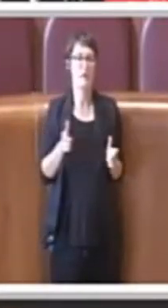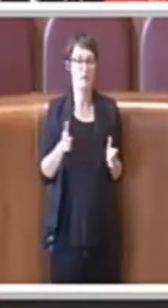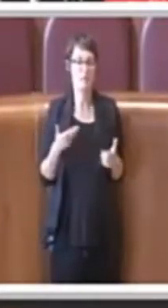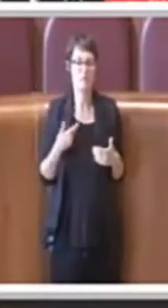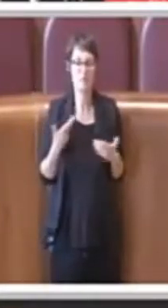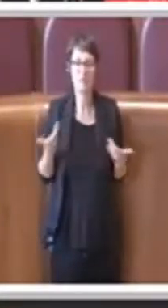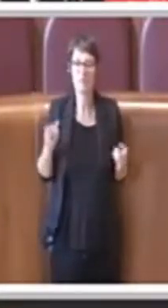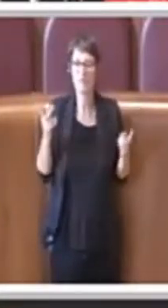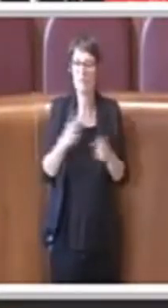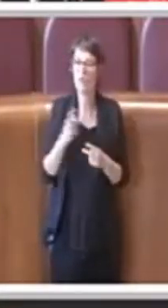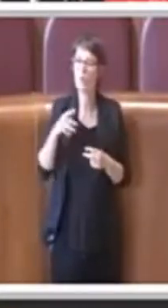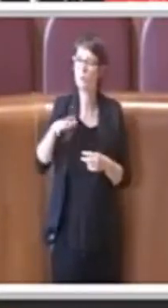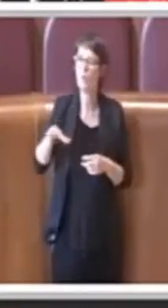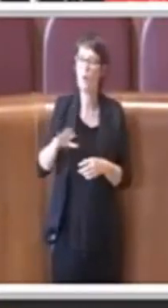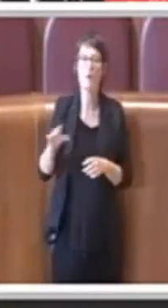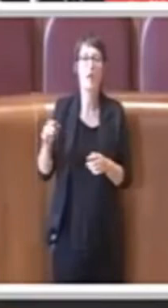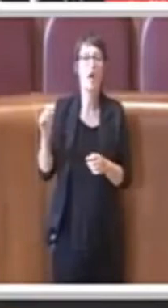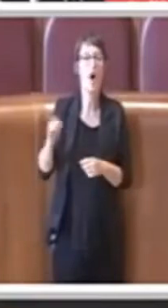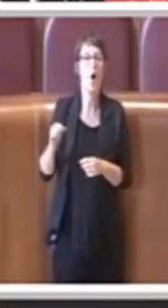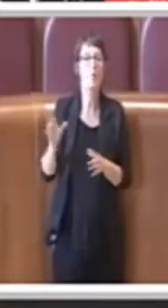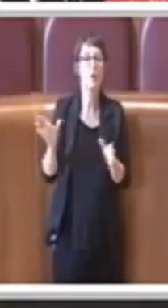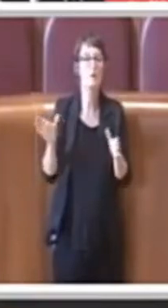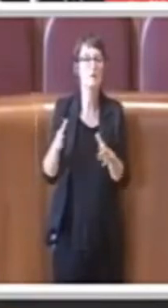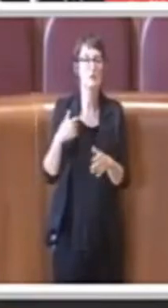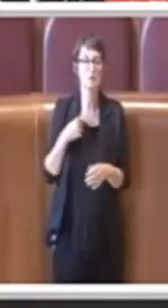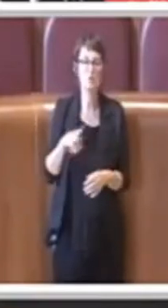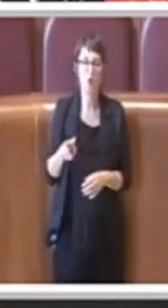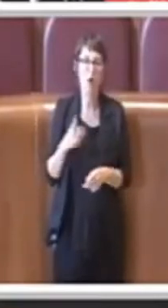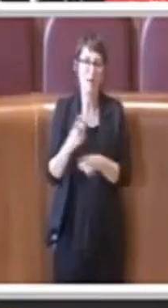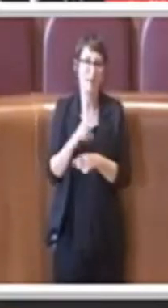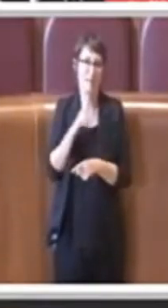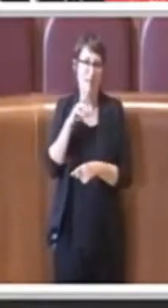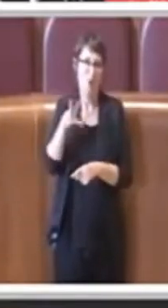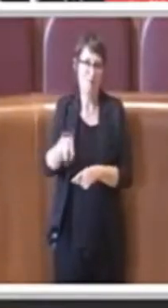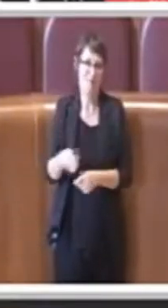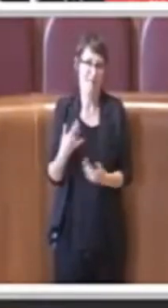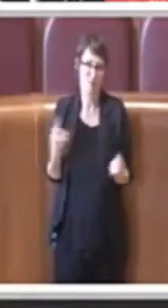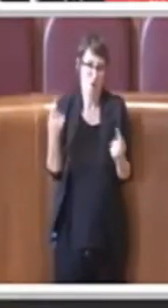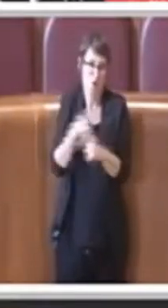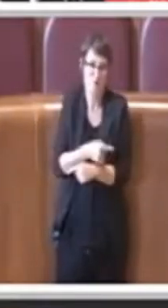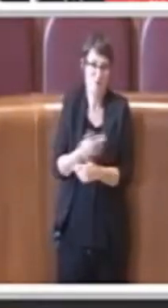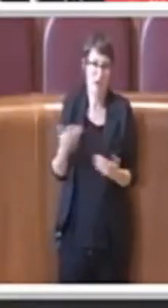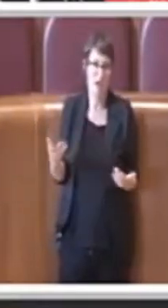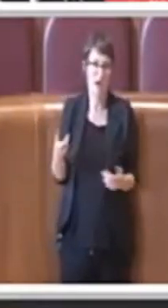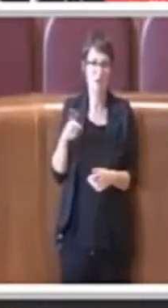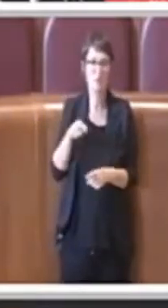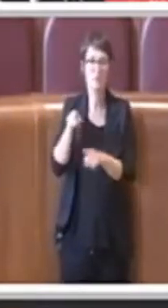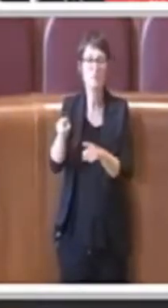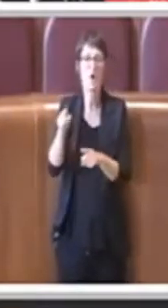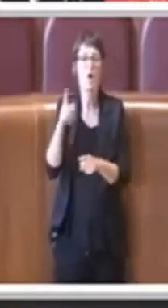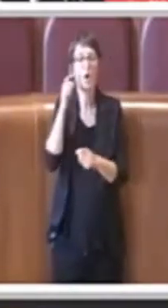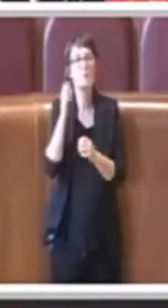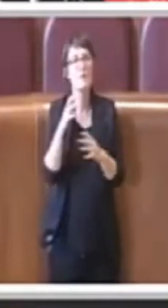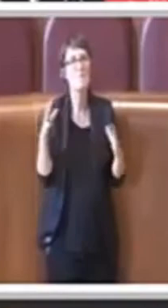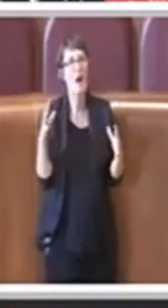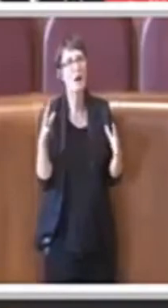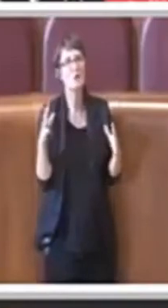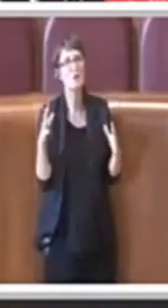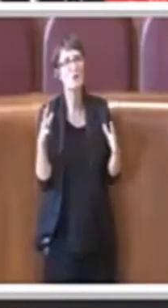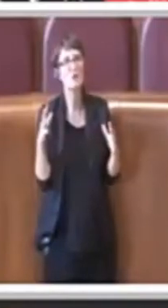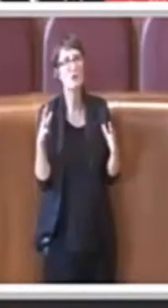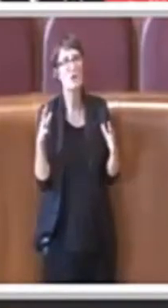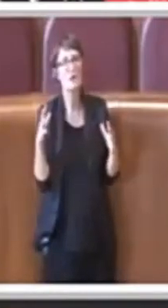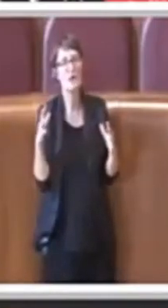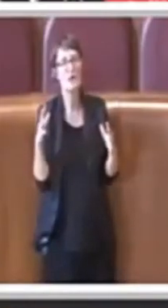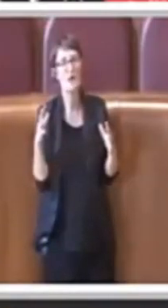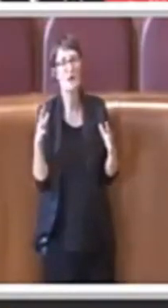io su questo devo assolutamente contestargliela, questa rappresentazione con